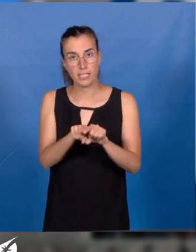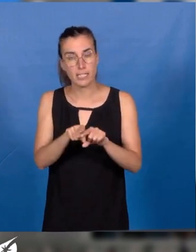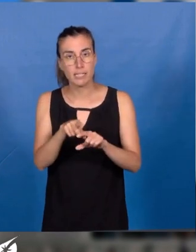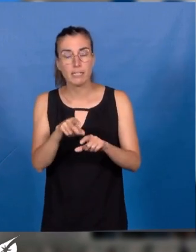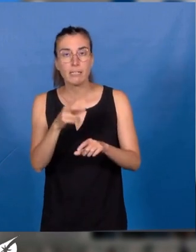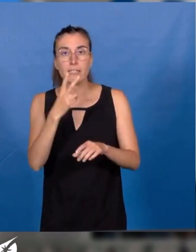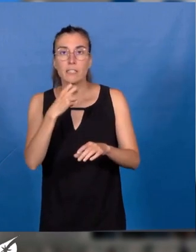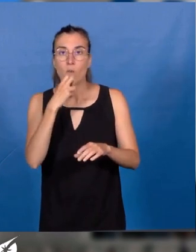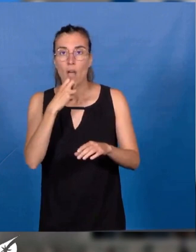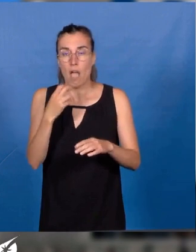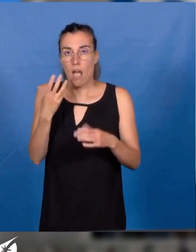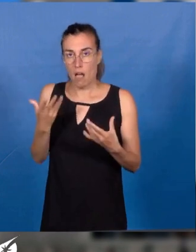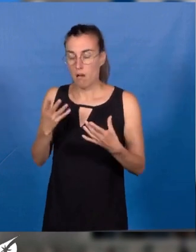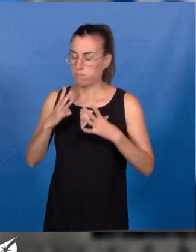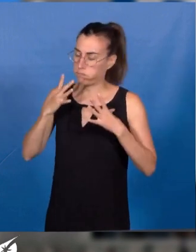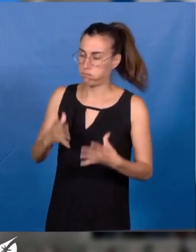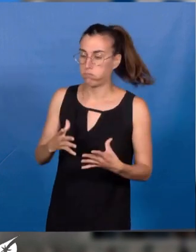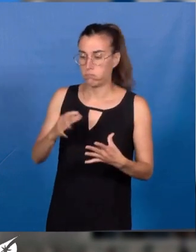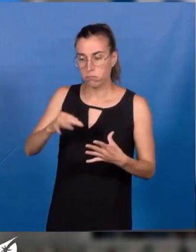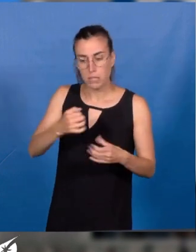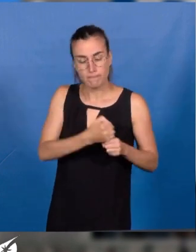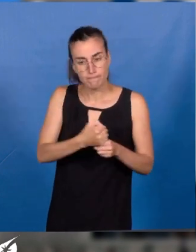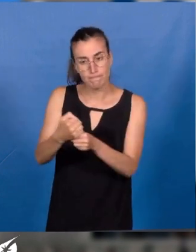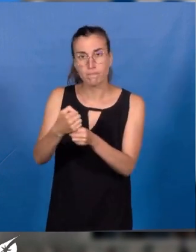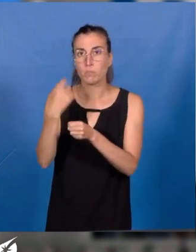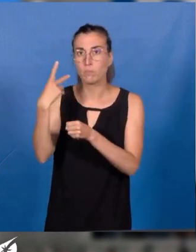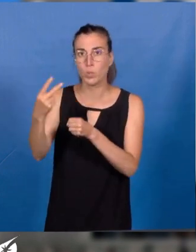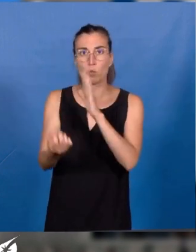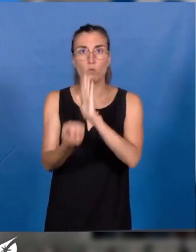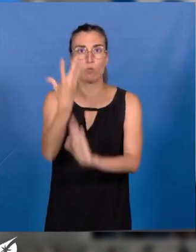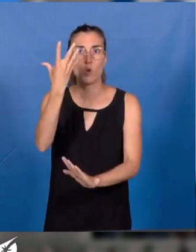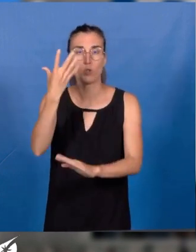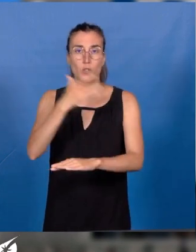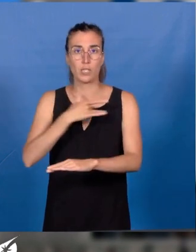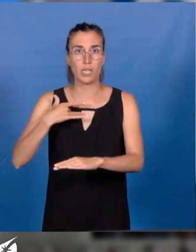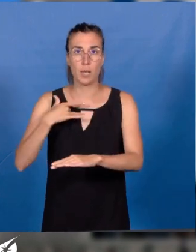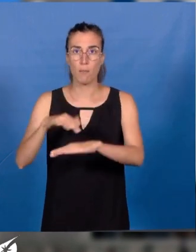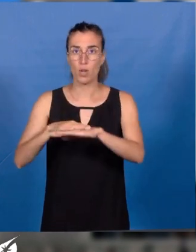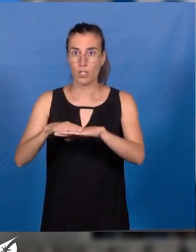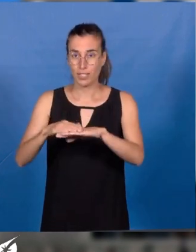politique de santé métropolitaine. Merci. Merci, Juliette Lecoulemont.